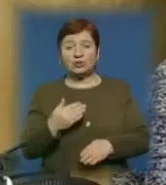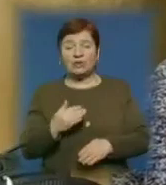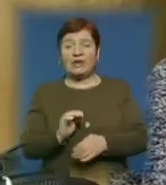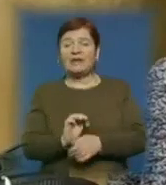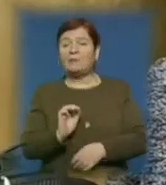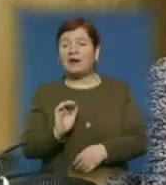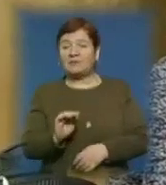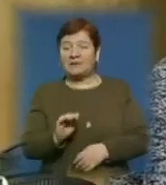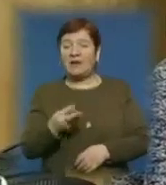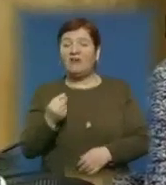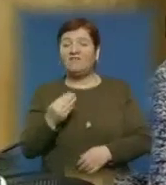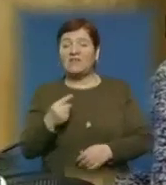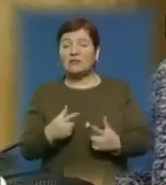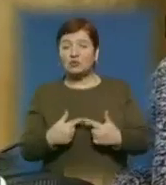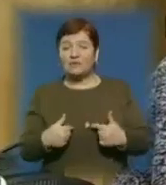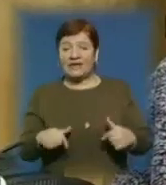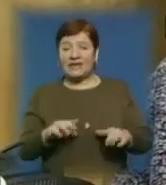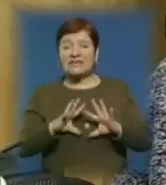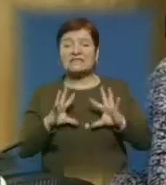фінансування загального фонду.